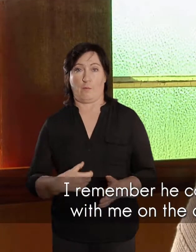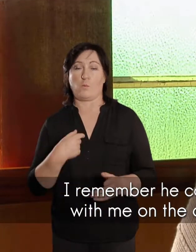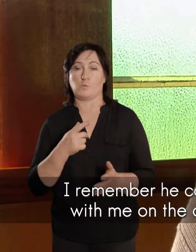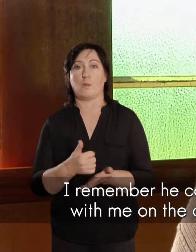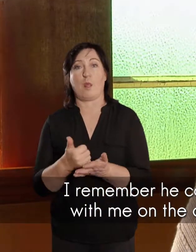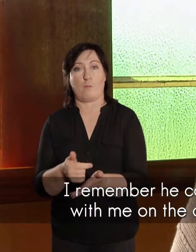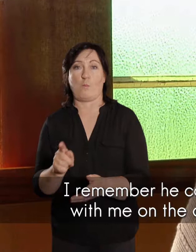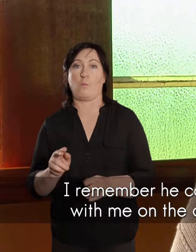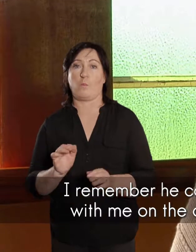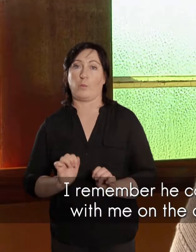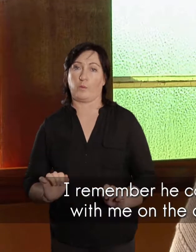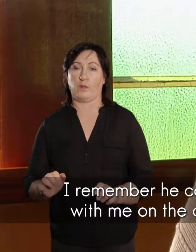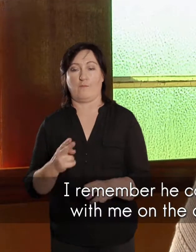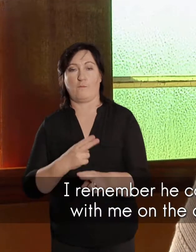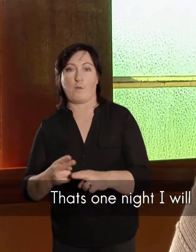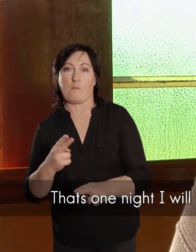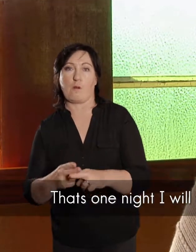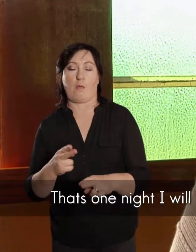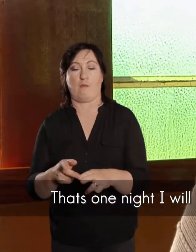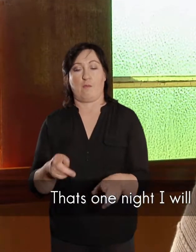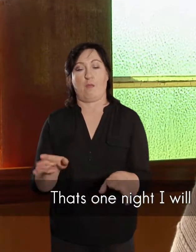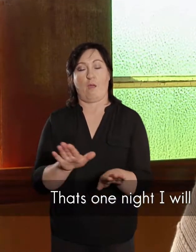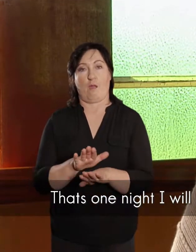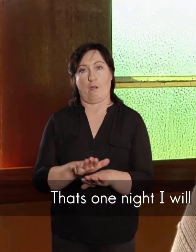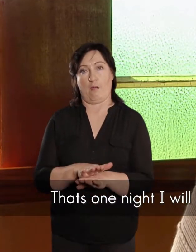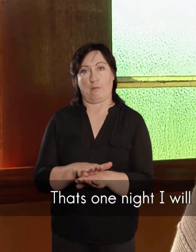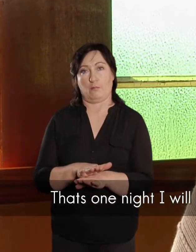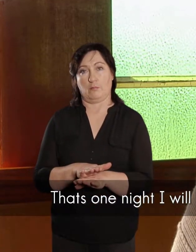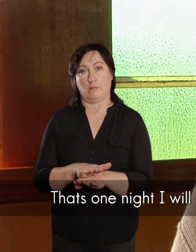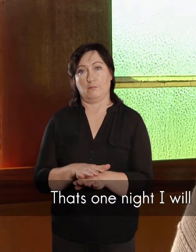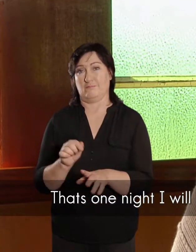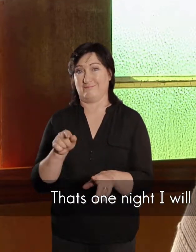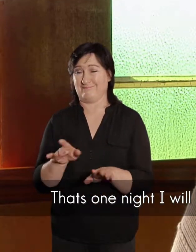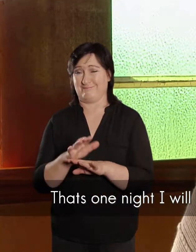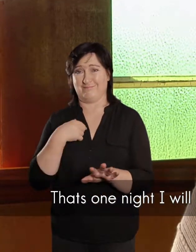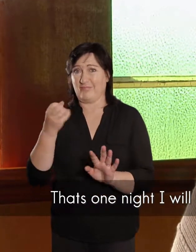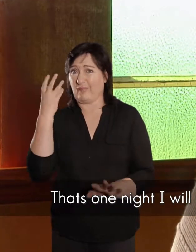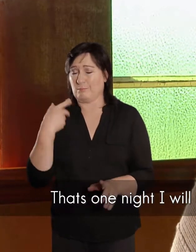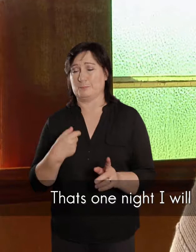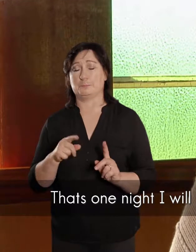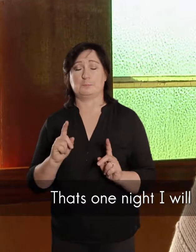recht kree die aand. en dis een aand wat ek nie sal vergeet nie.